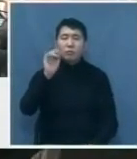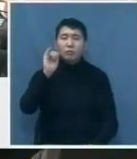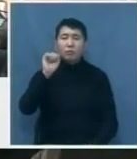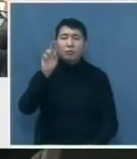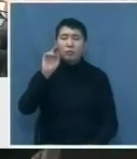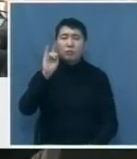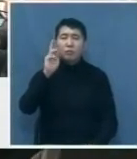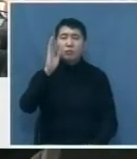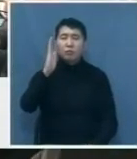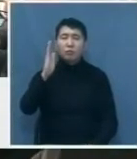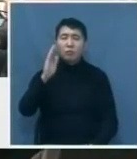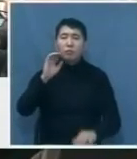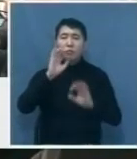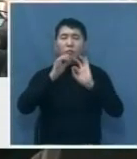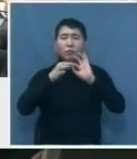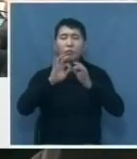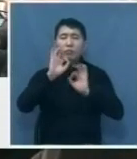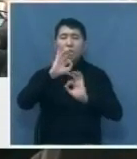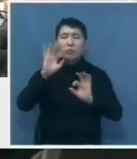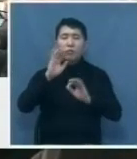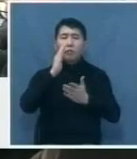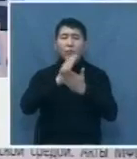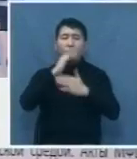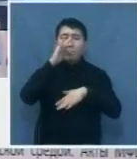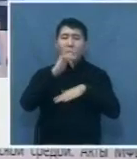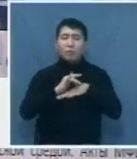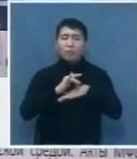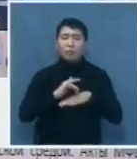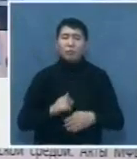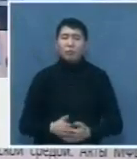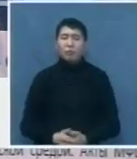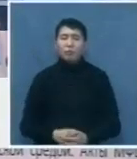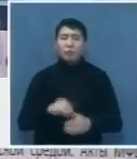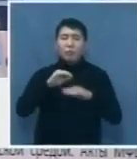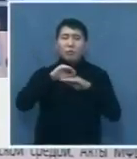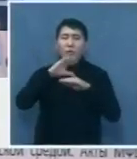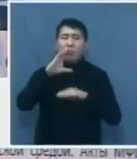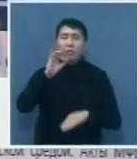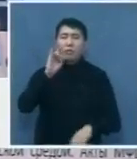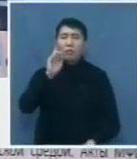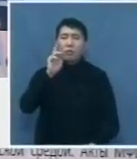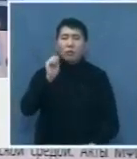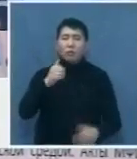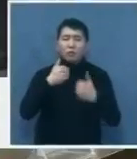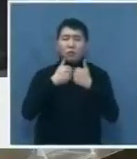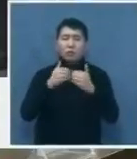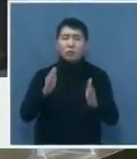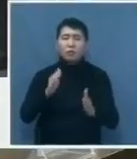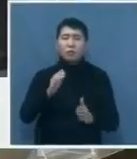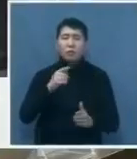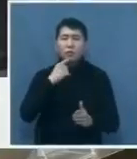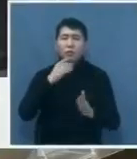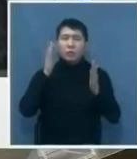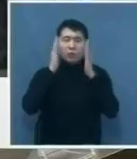подробно рассказал о возможностях данного центра, действующих инструментах финансового рынка, особенностях выпуска зеленых и исламских